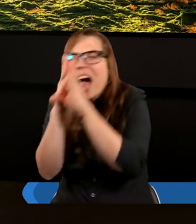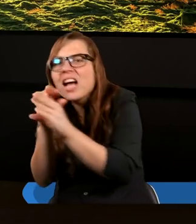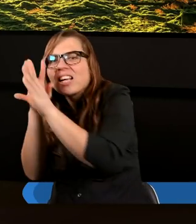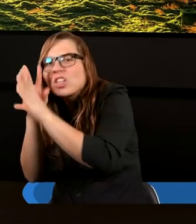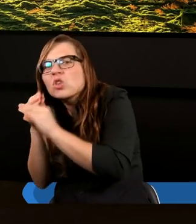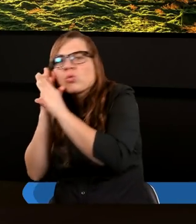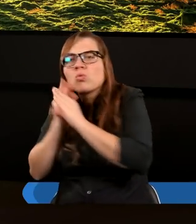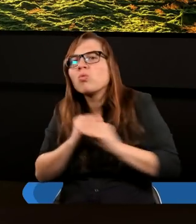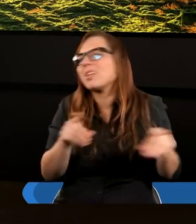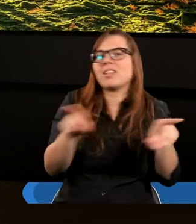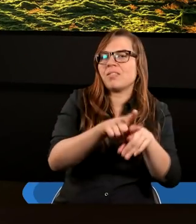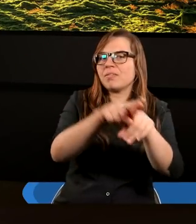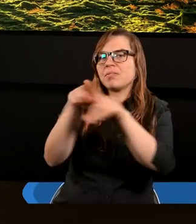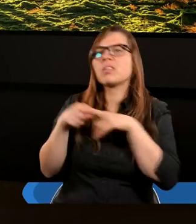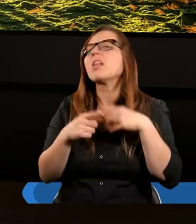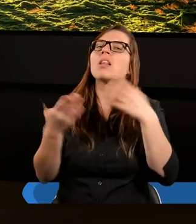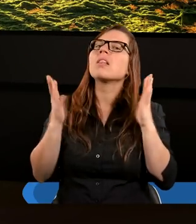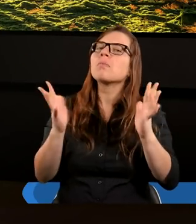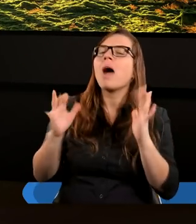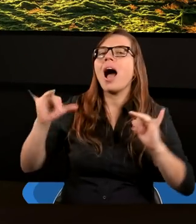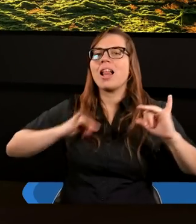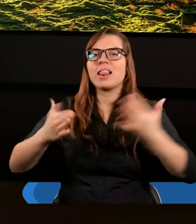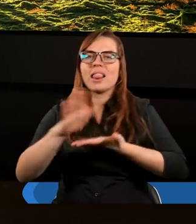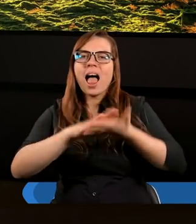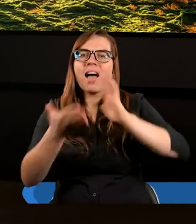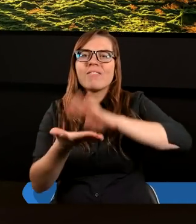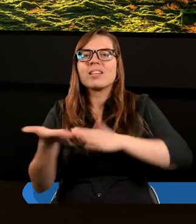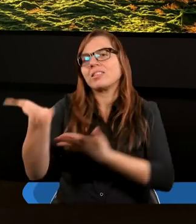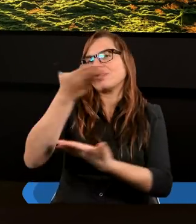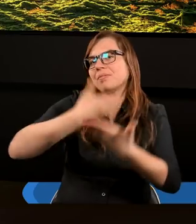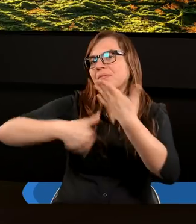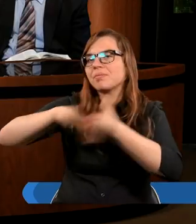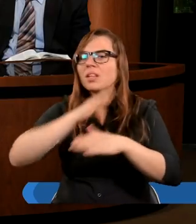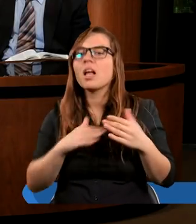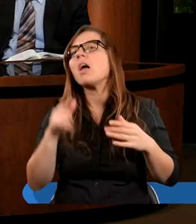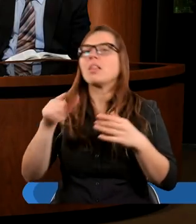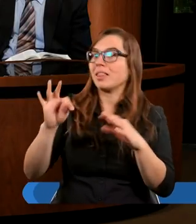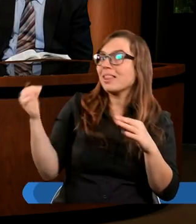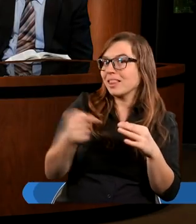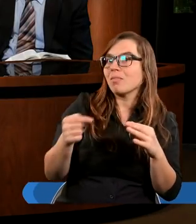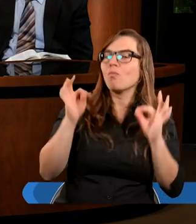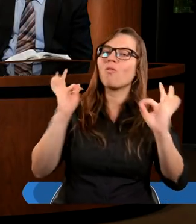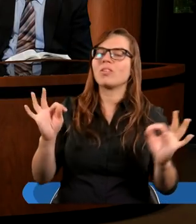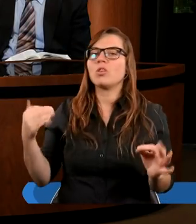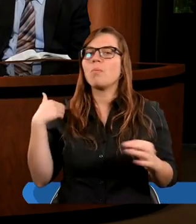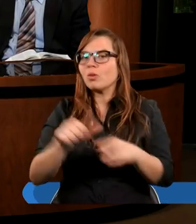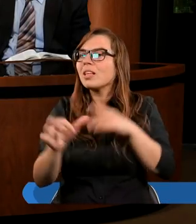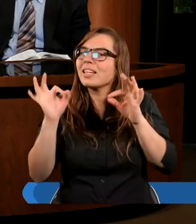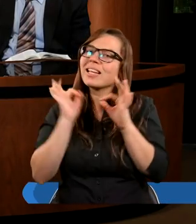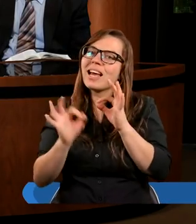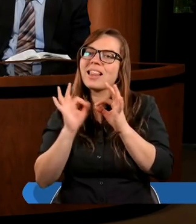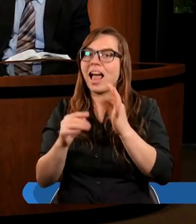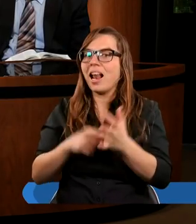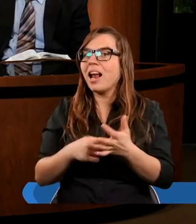jest piękny tekst dbają o siebie nawzajem. Tak powinno być, to takie jest idealne, ale czy tak jest?